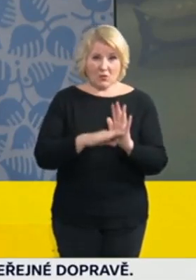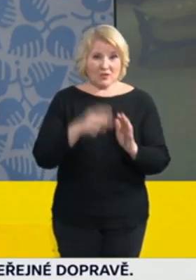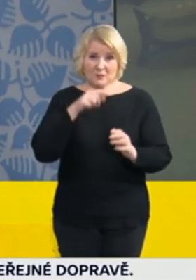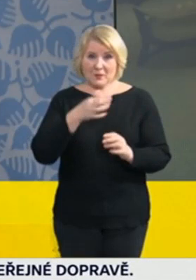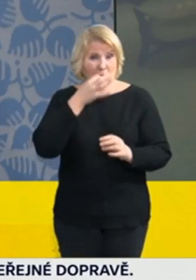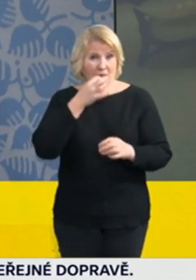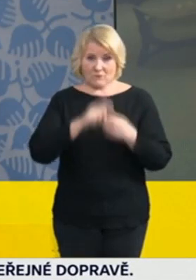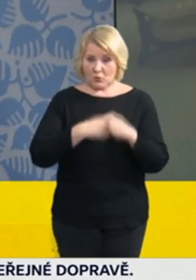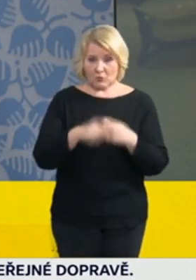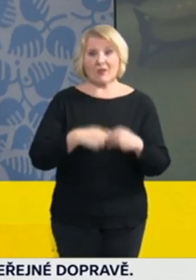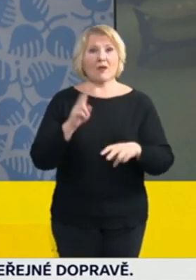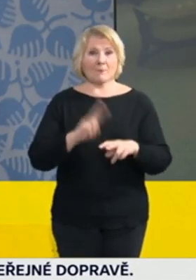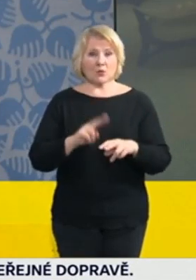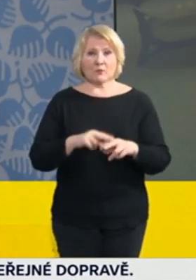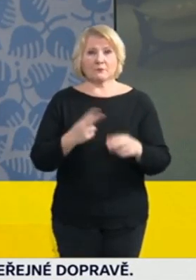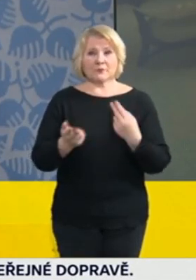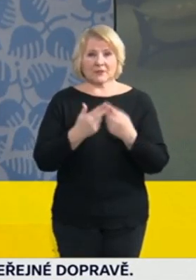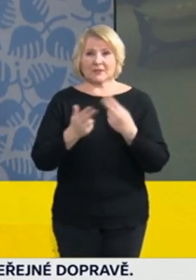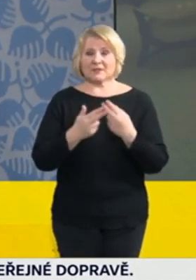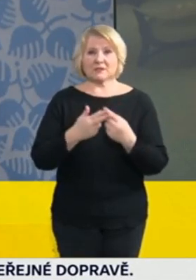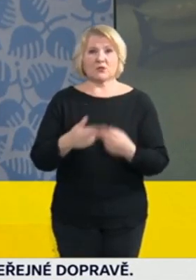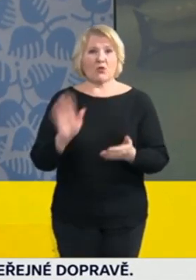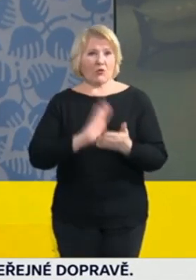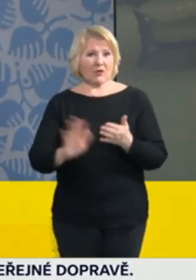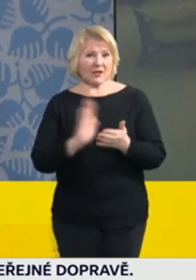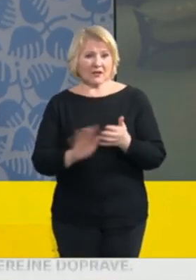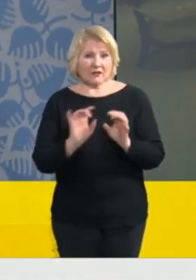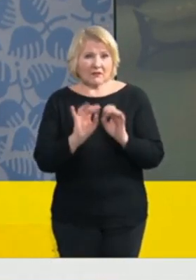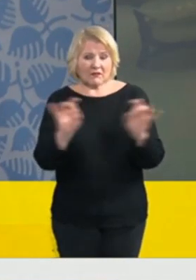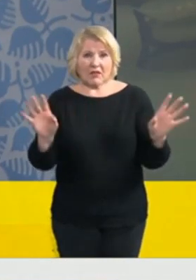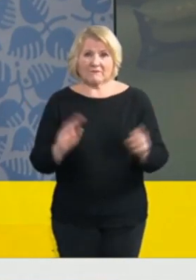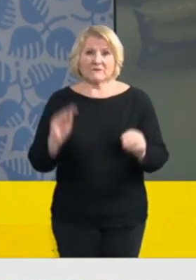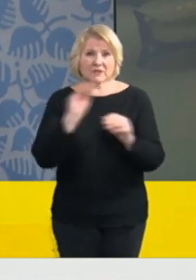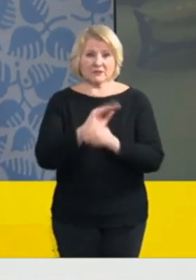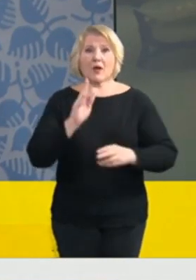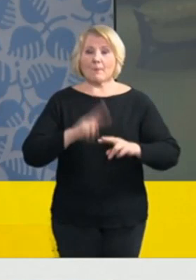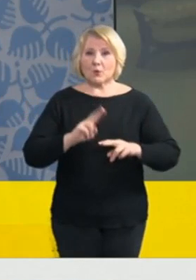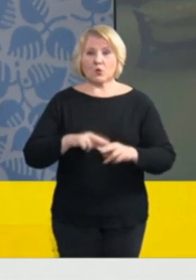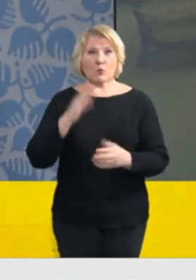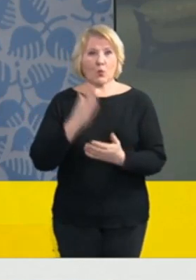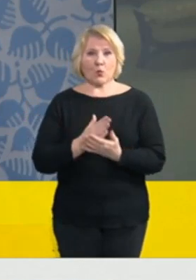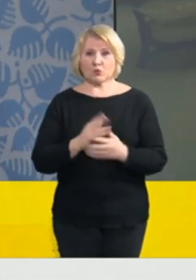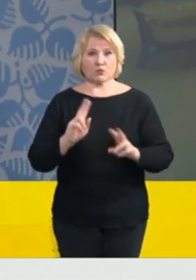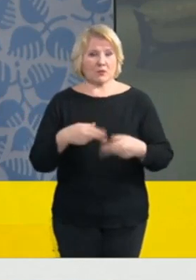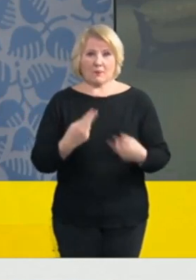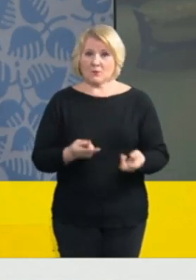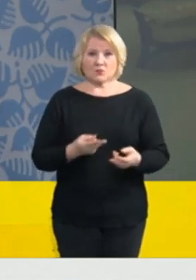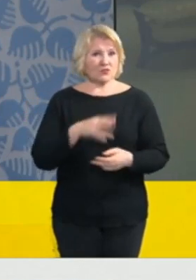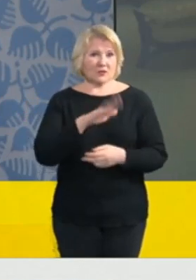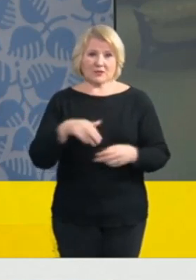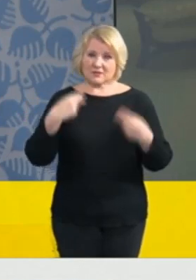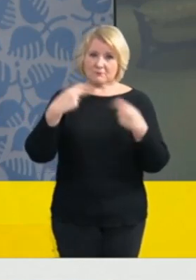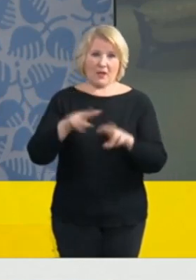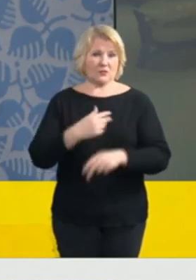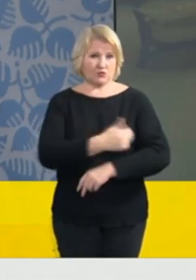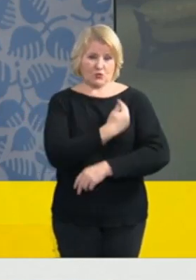dalšího rychlého šíření v populaci bylo velké a nebylo by možno uvažovat o návratu dětí do škol v